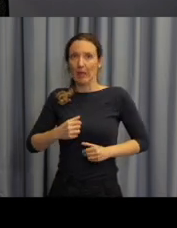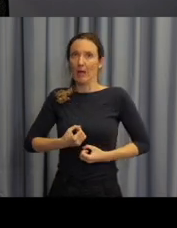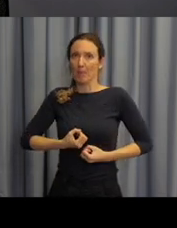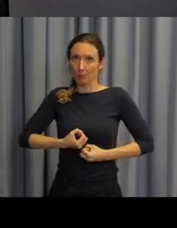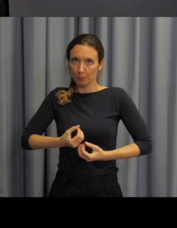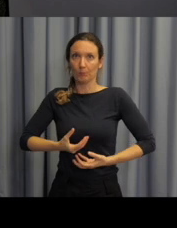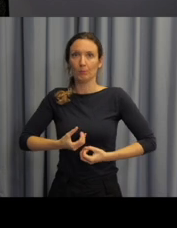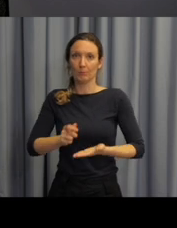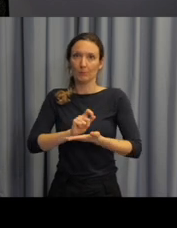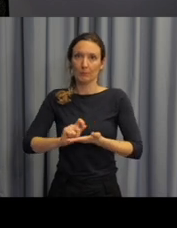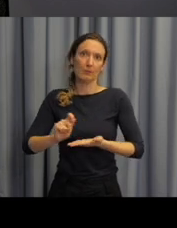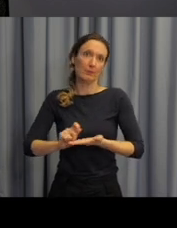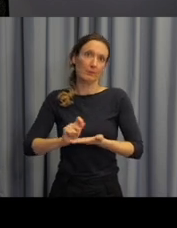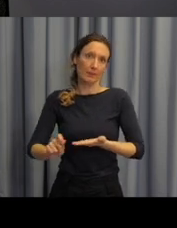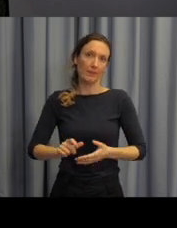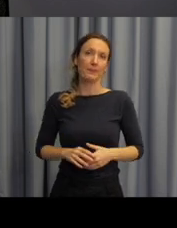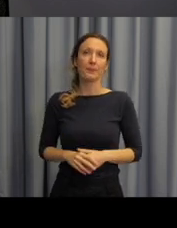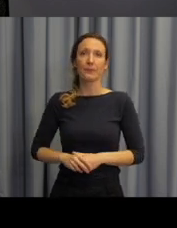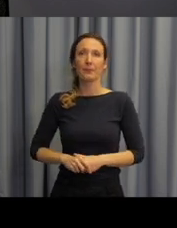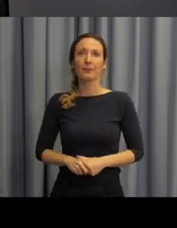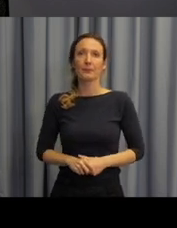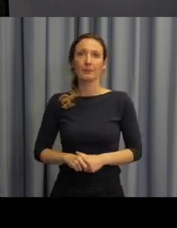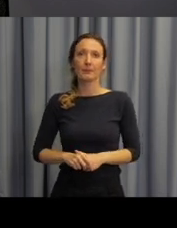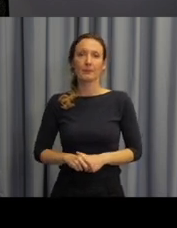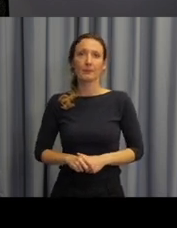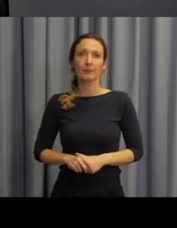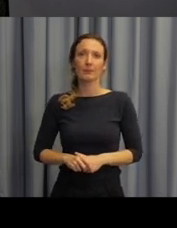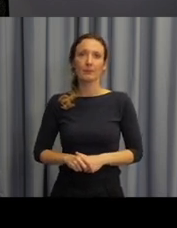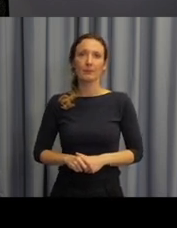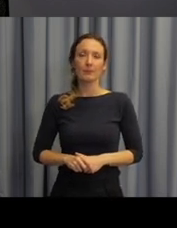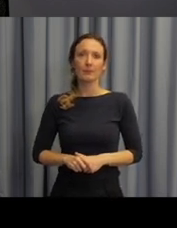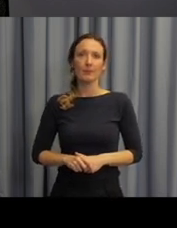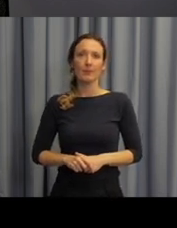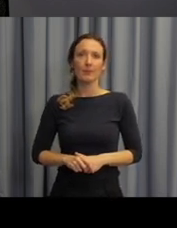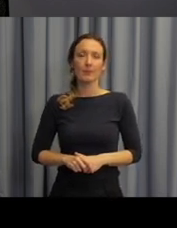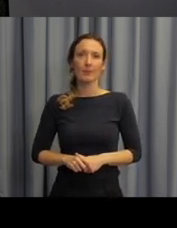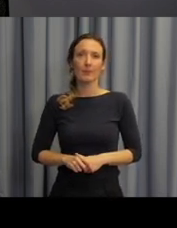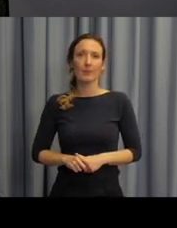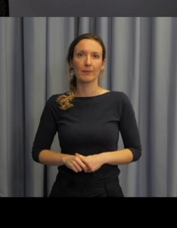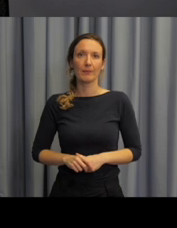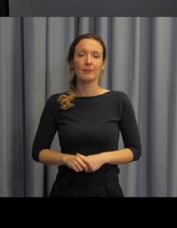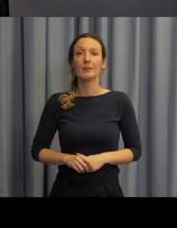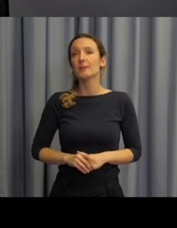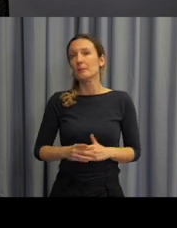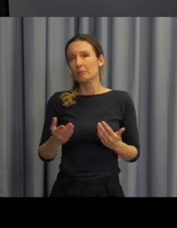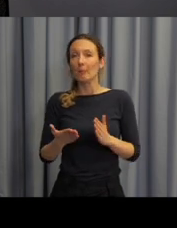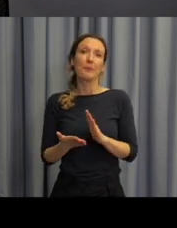potřebujeme vždycky, když vykládáme nějaké gramatické pravidlo, procházet